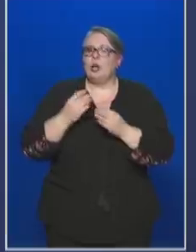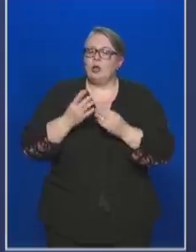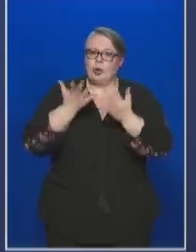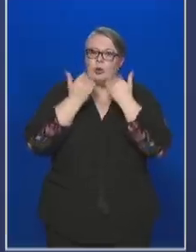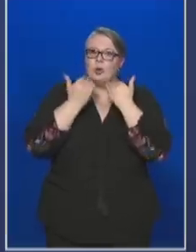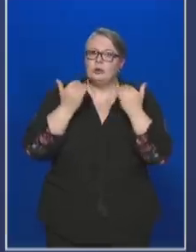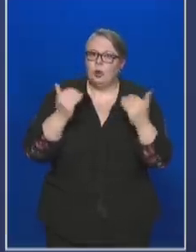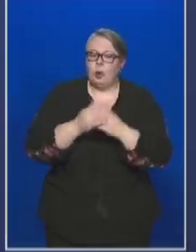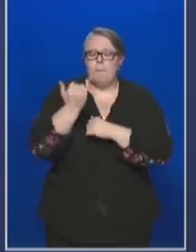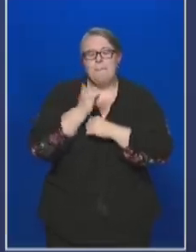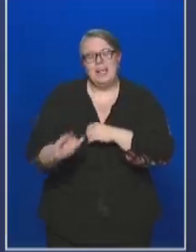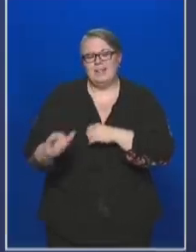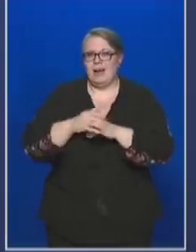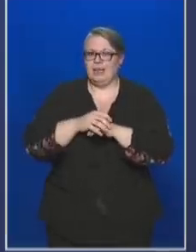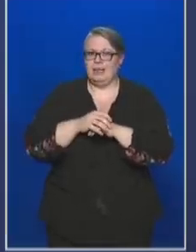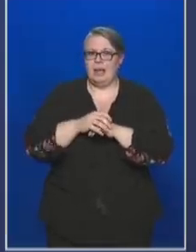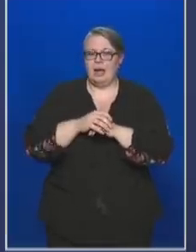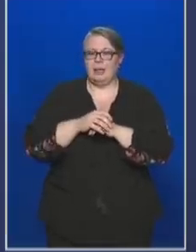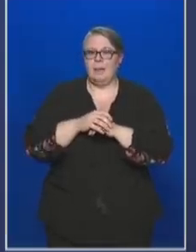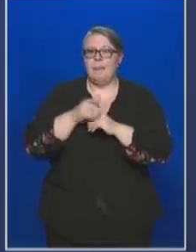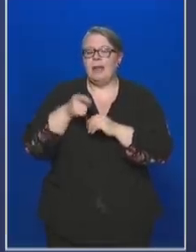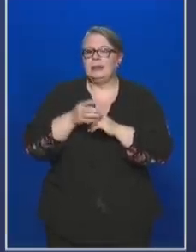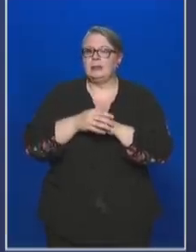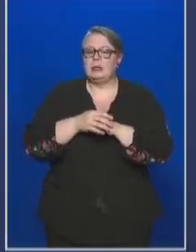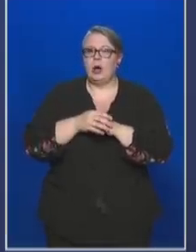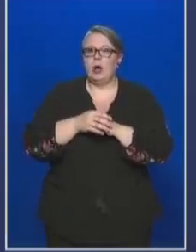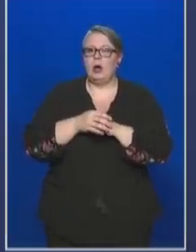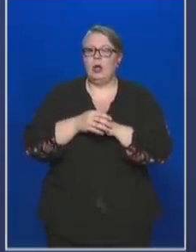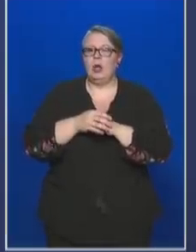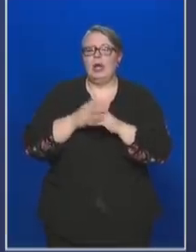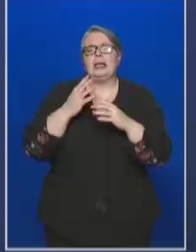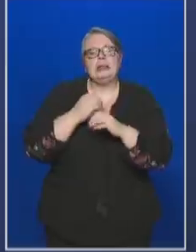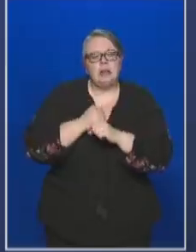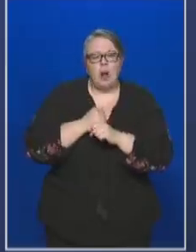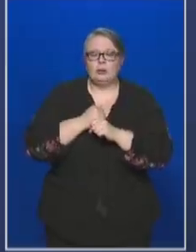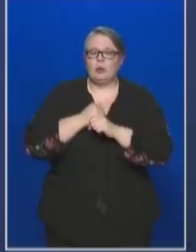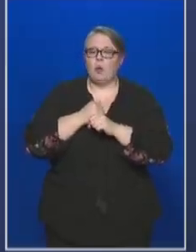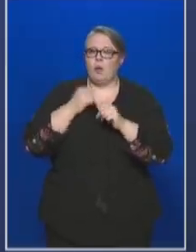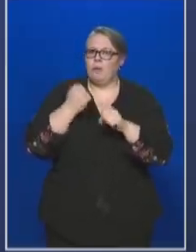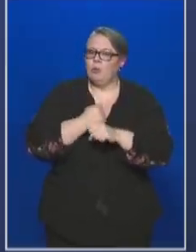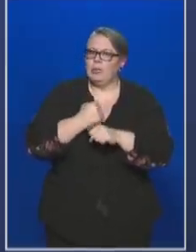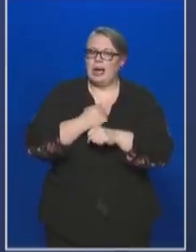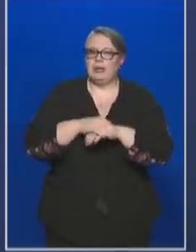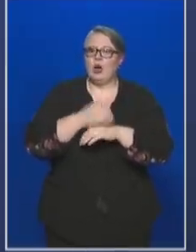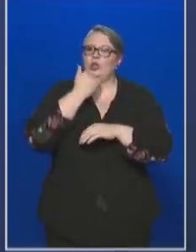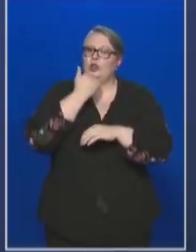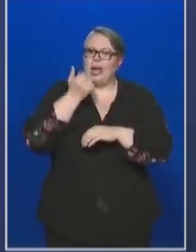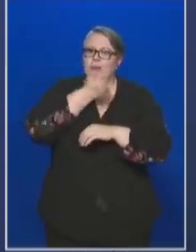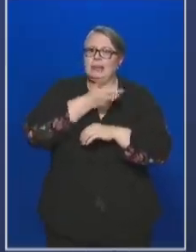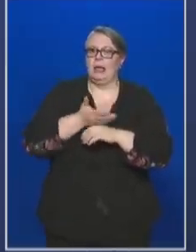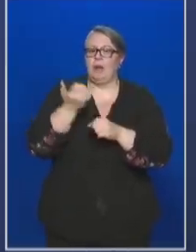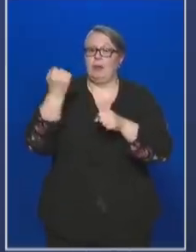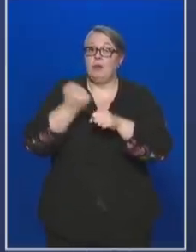köszönöm minnyájuknak ezt a kitartó munkát, a saját napi